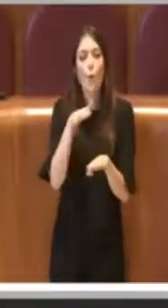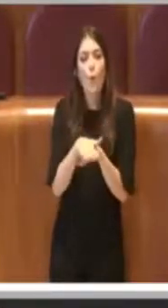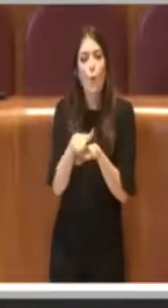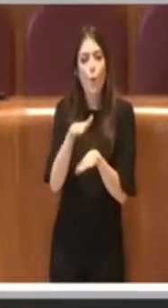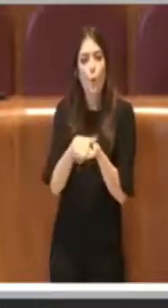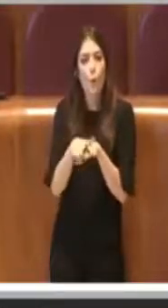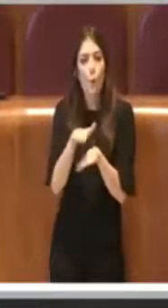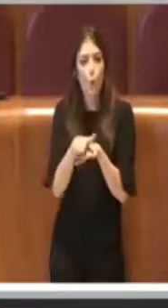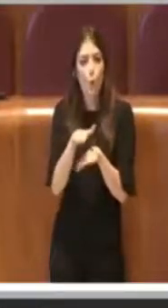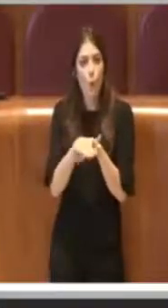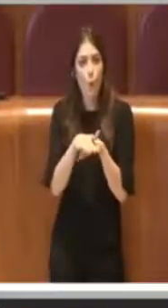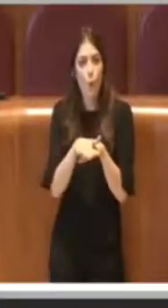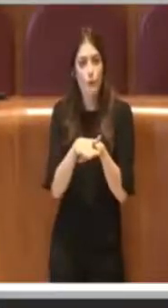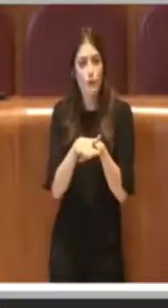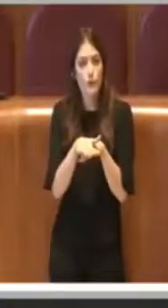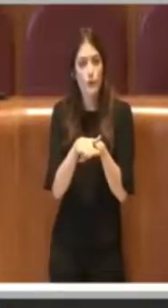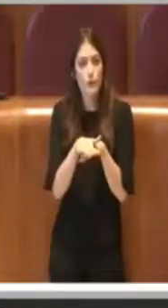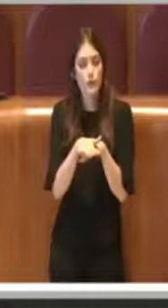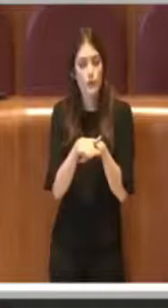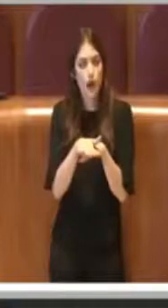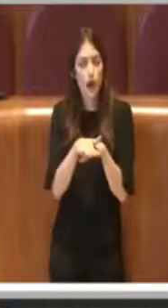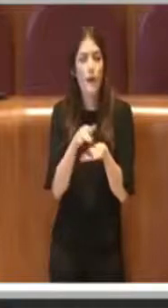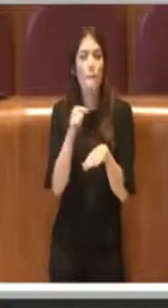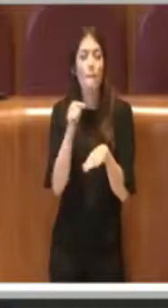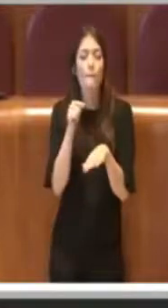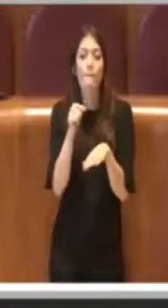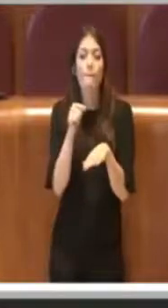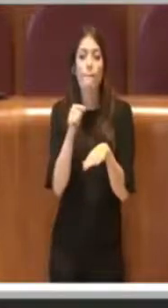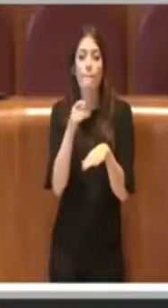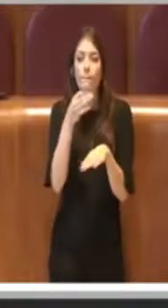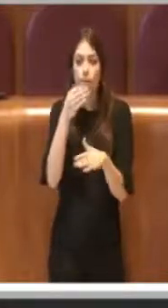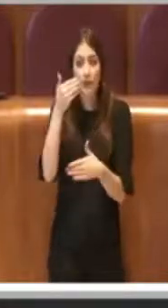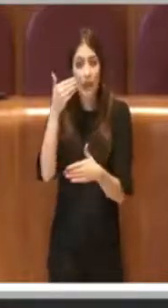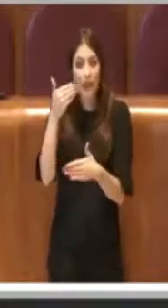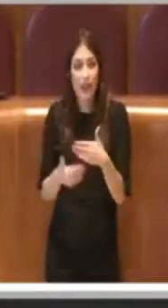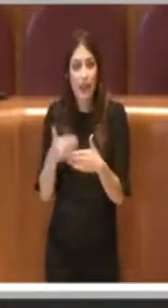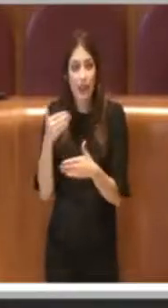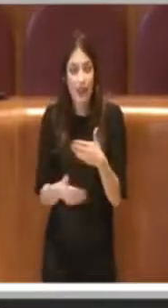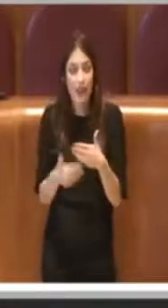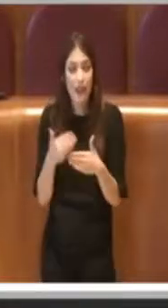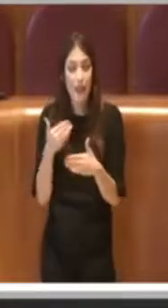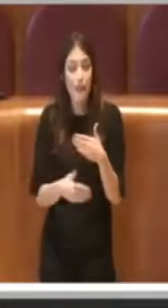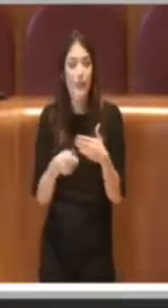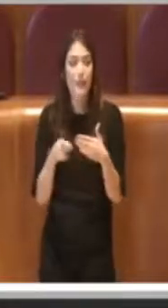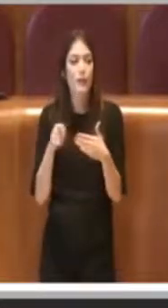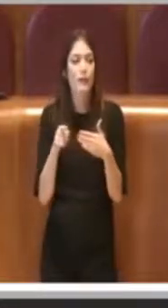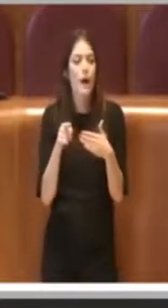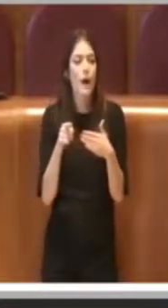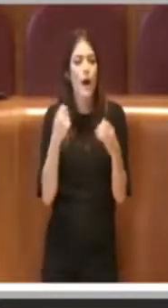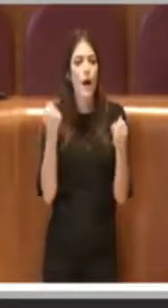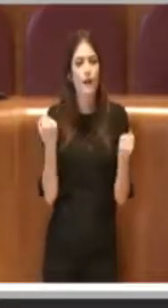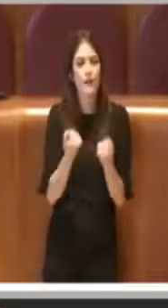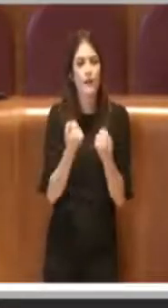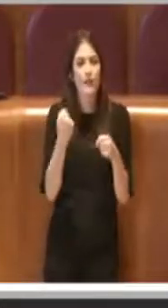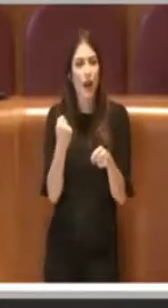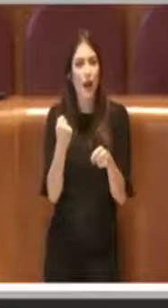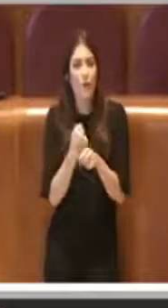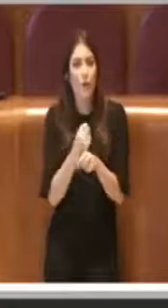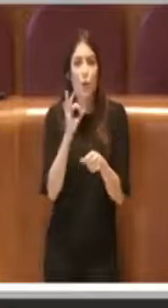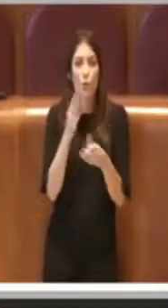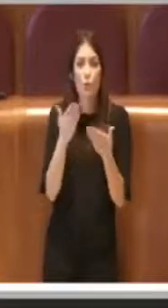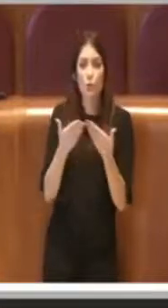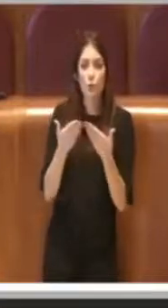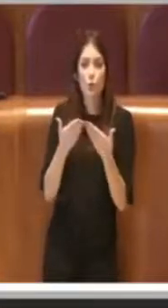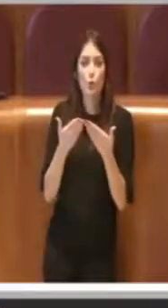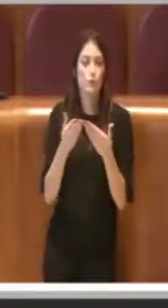stesso, non limitandolo unicamente per coloro che lo avessero scelto in precedenza alle attività di lavoro o studio